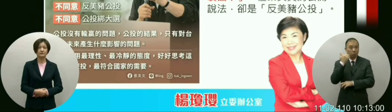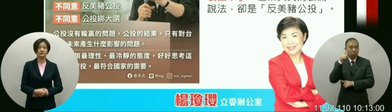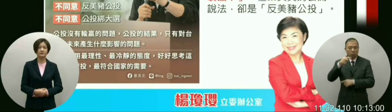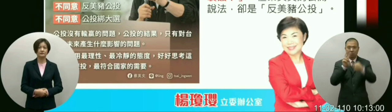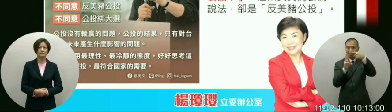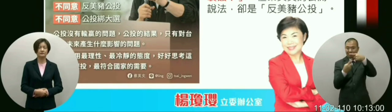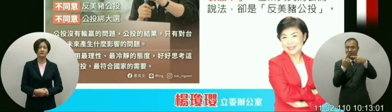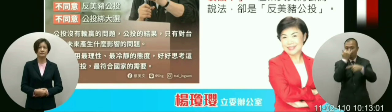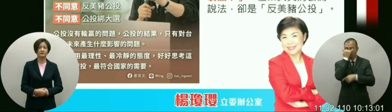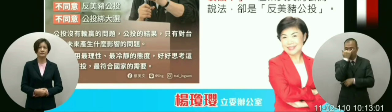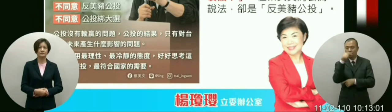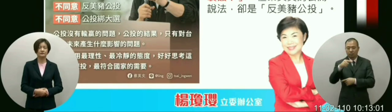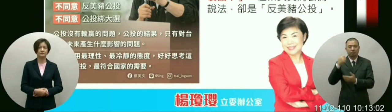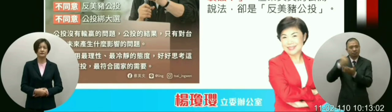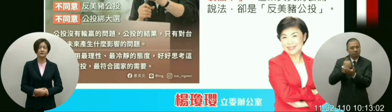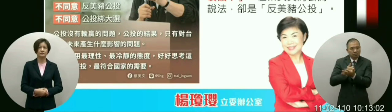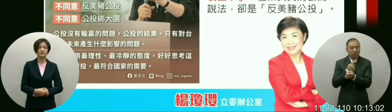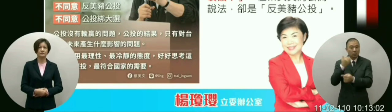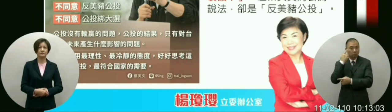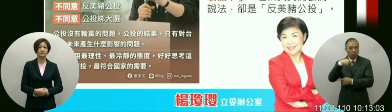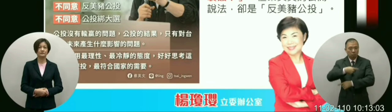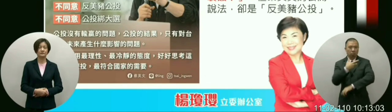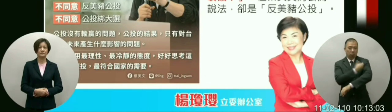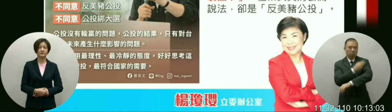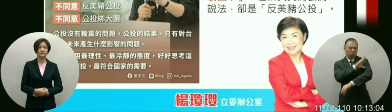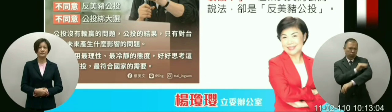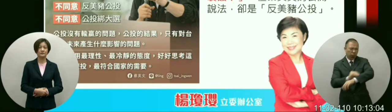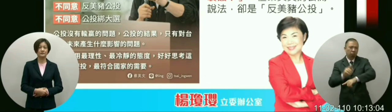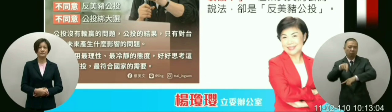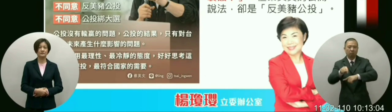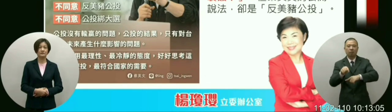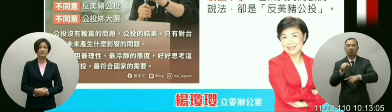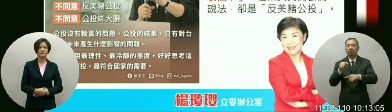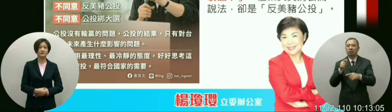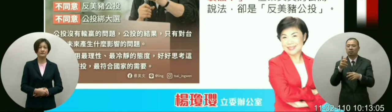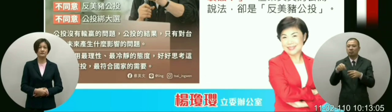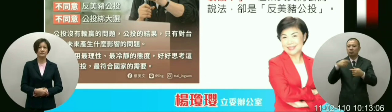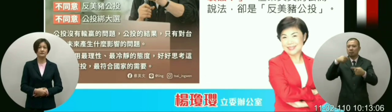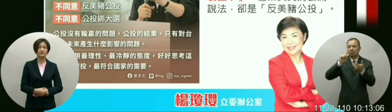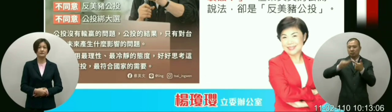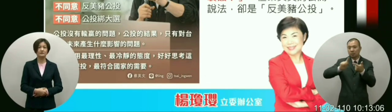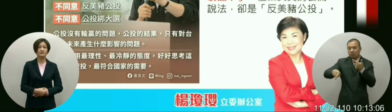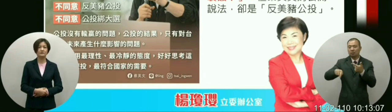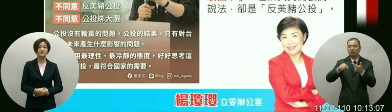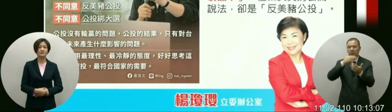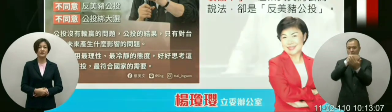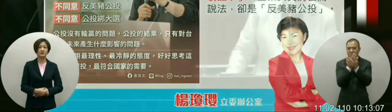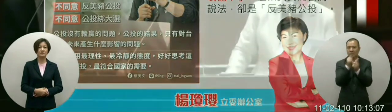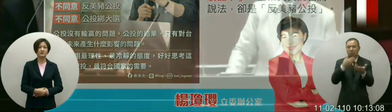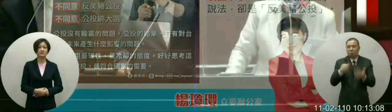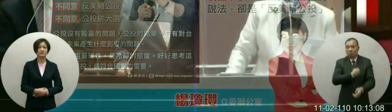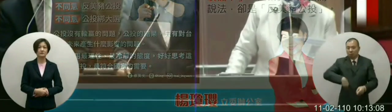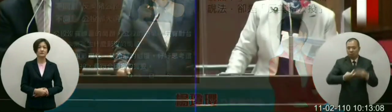莱猪禁止进口含有瘦肉精也就是莱克多巴胺等乙型受体素不知之肉品